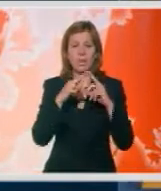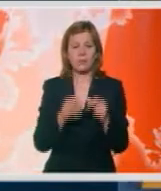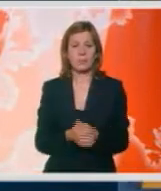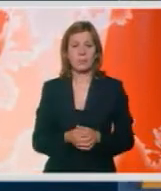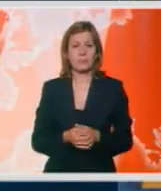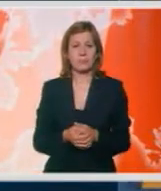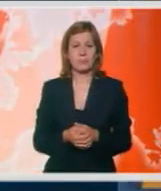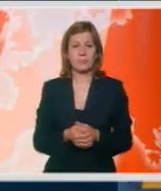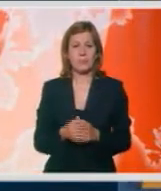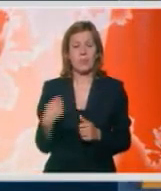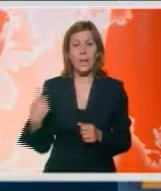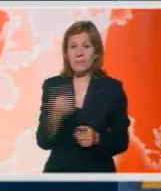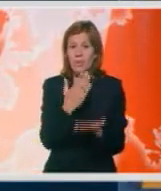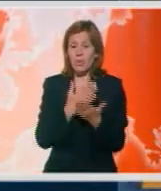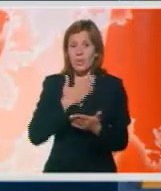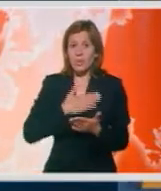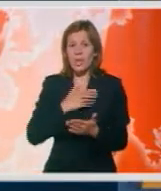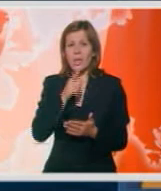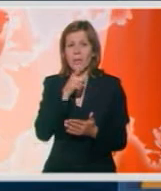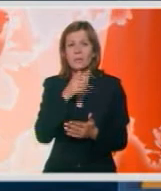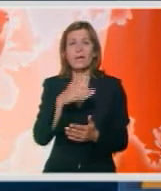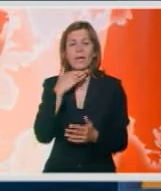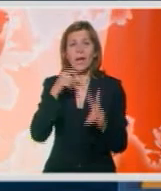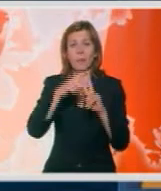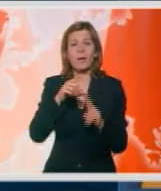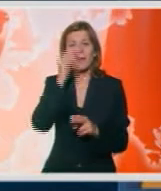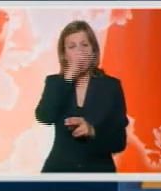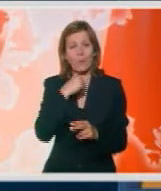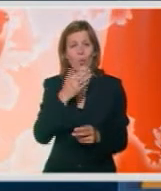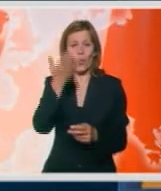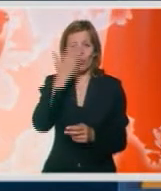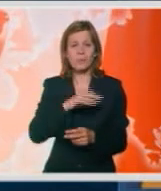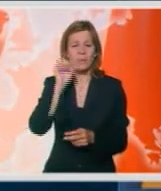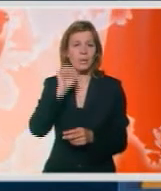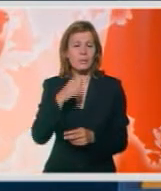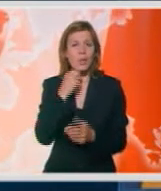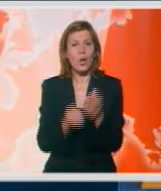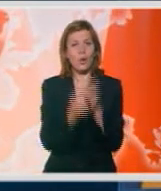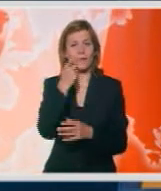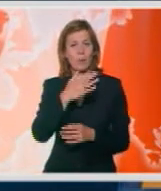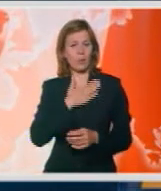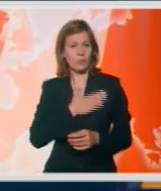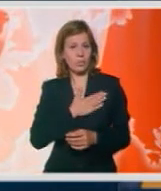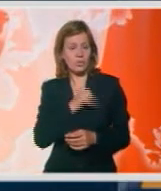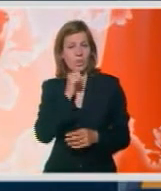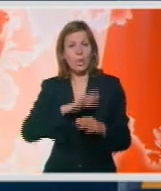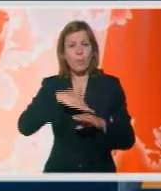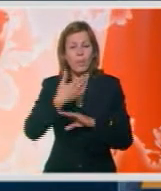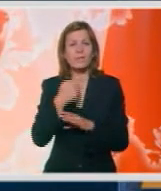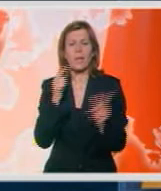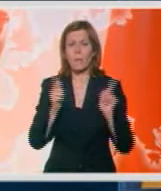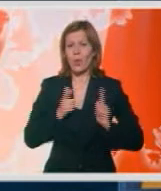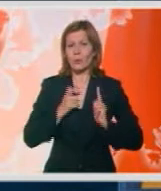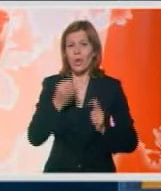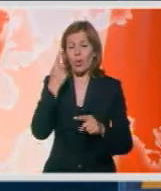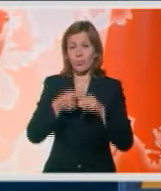Svima nam je bila želja da se plasiramo na Grand Prix. Hvala Bogu, uspeli smo da ostvarimo tu želju i posle toliko pokušaja